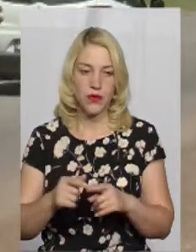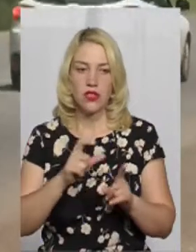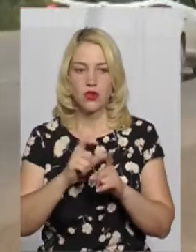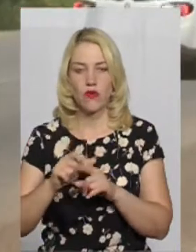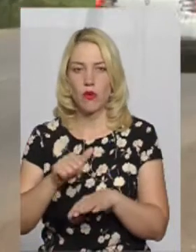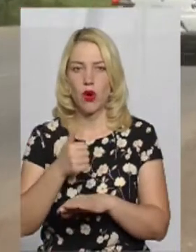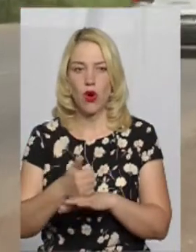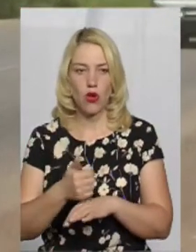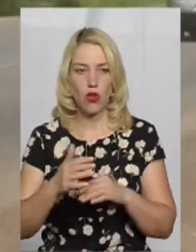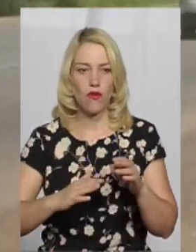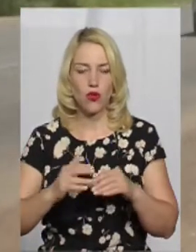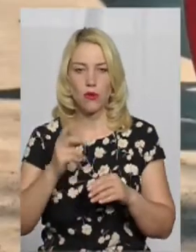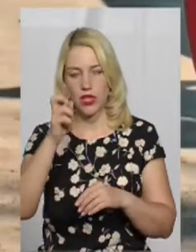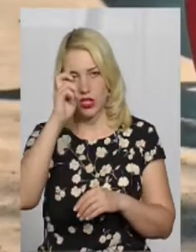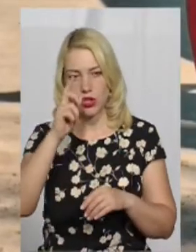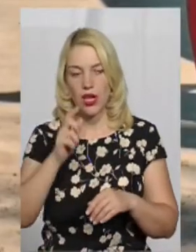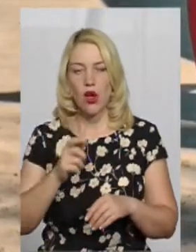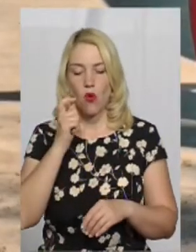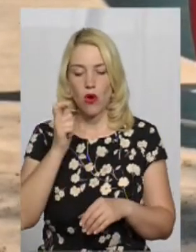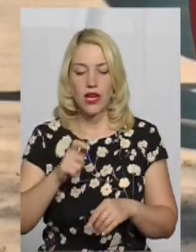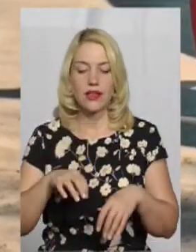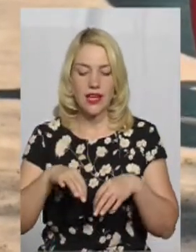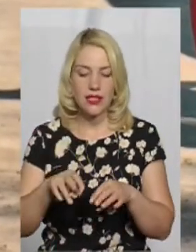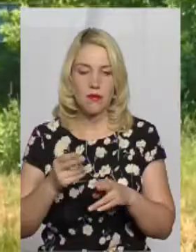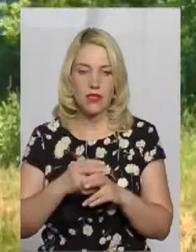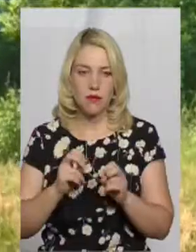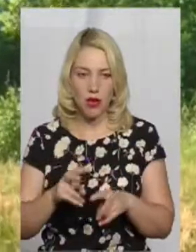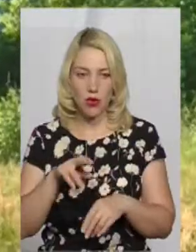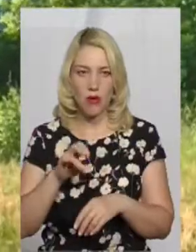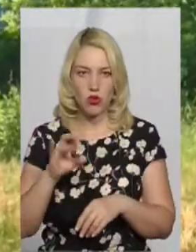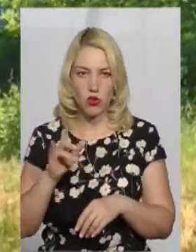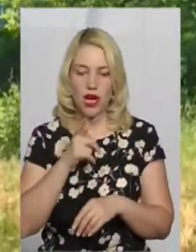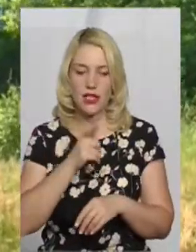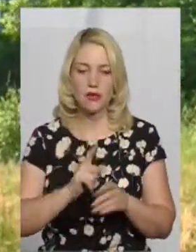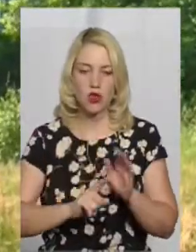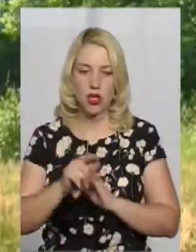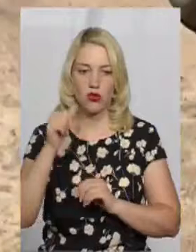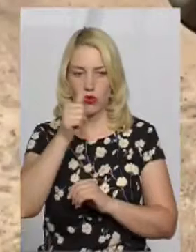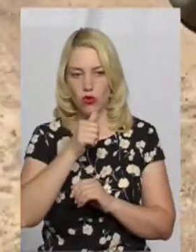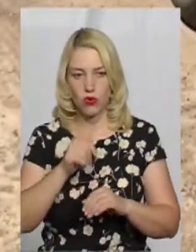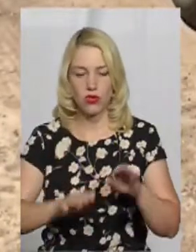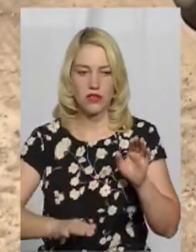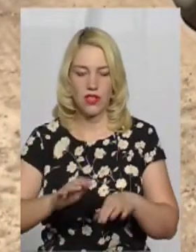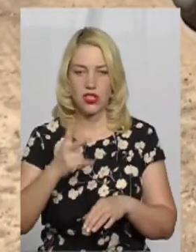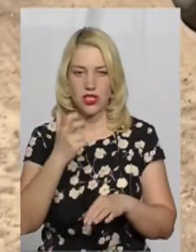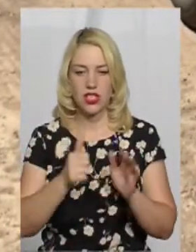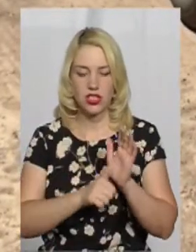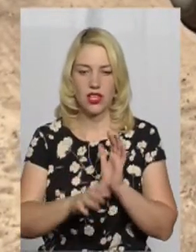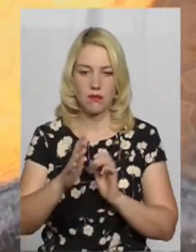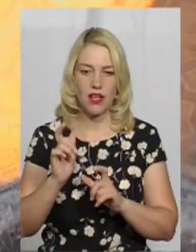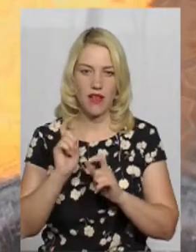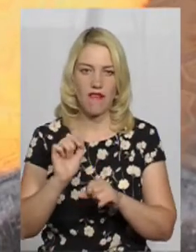відділу державного контролю управління Укртрансбезпеки Хмельницькій області Сергія Панчука, початку року зважили 1365 вантажівок.